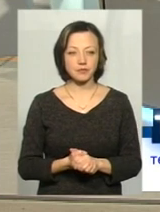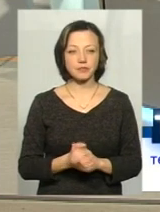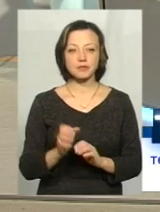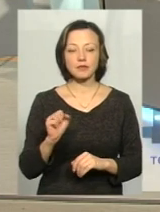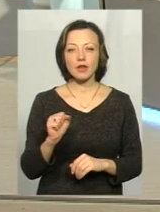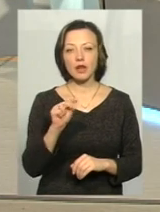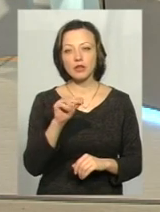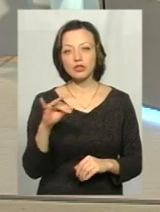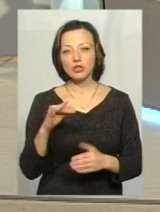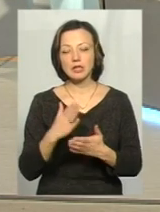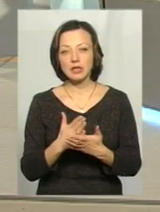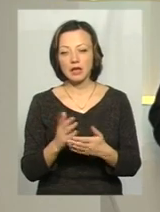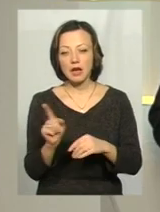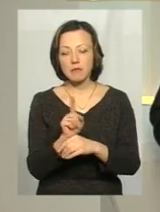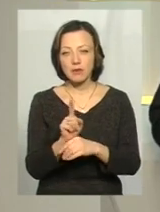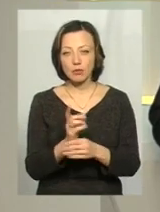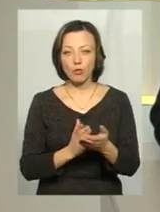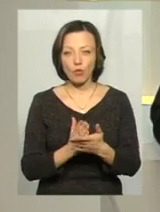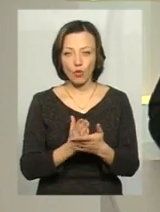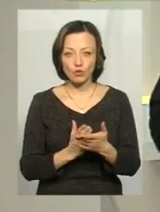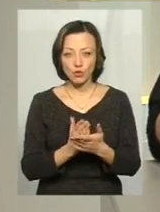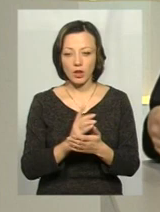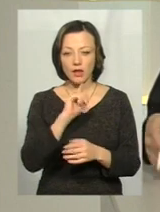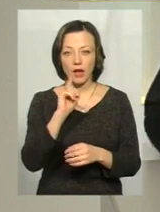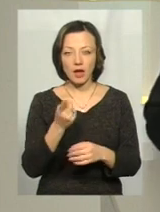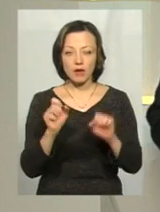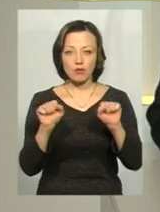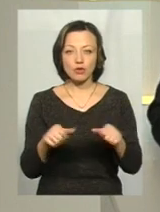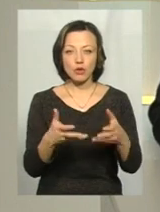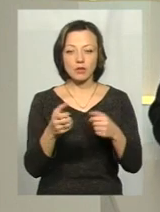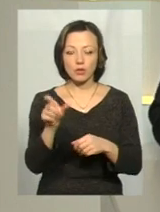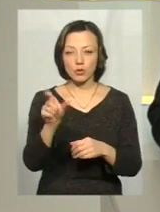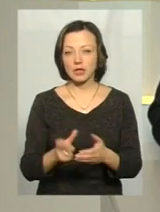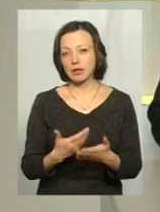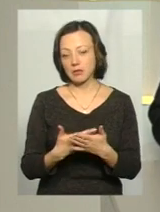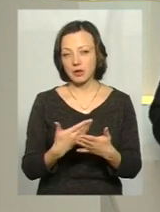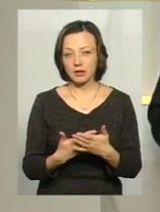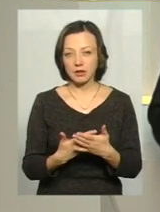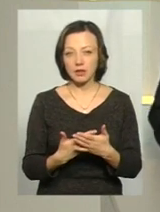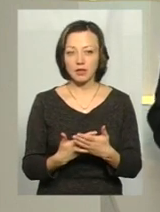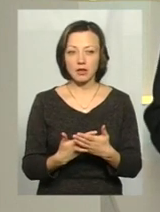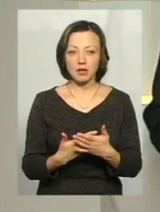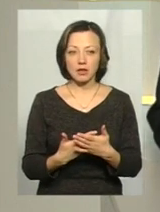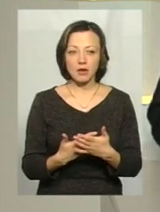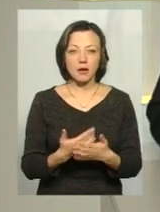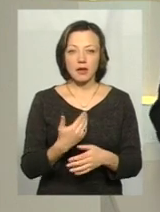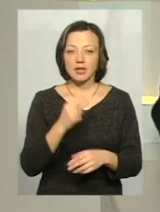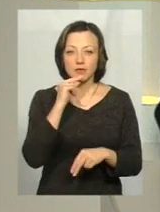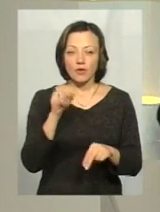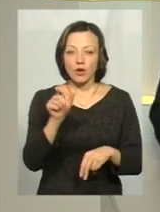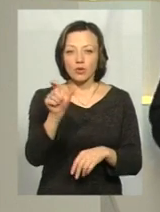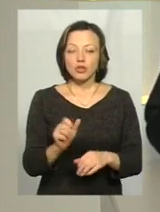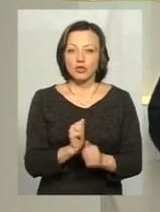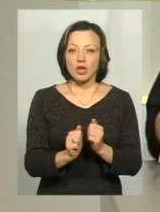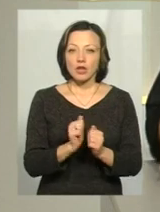є якісь ліміти, послуг, які на рік може отримати людина? До прикладу, чи не звинуваті ті, що вона